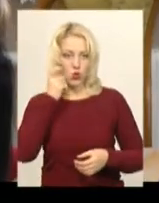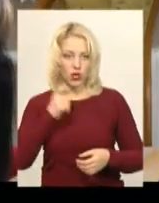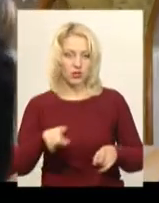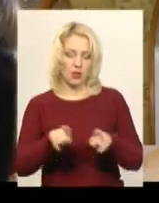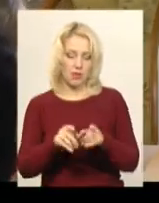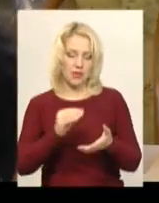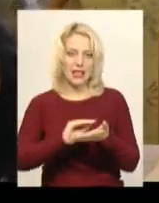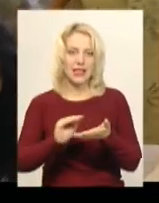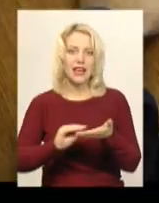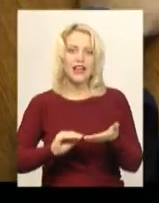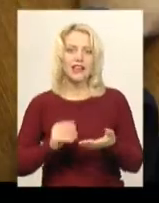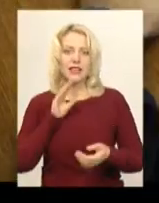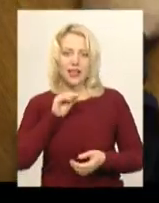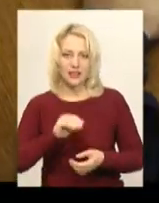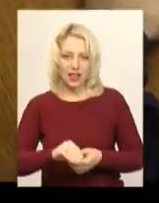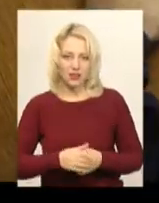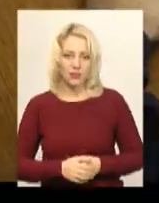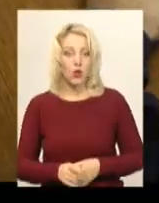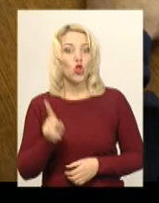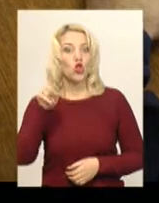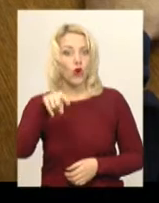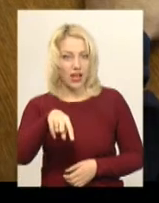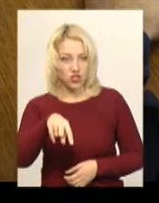писали диктант єдності. До речі,